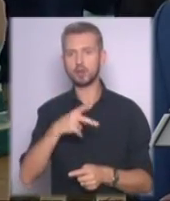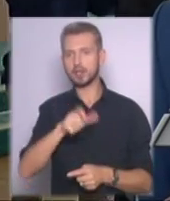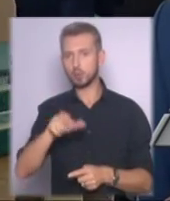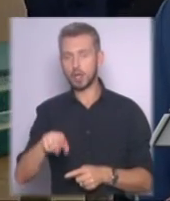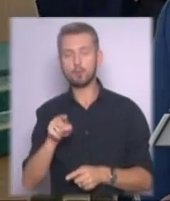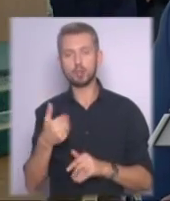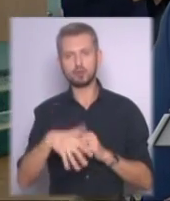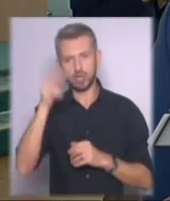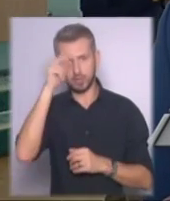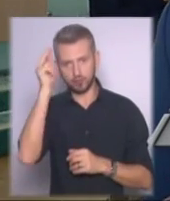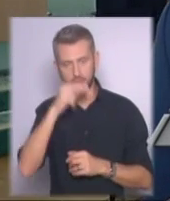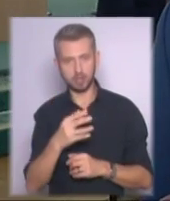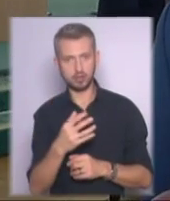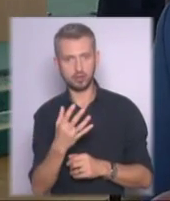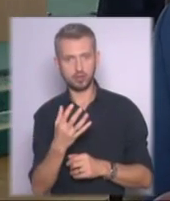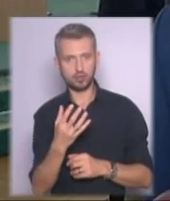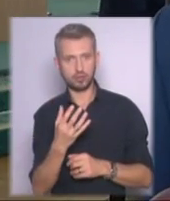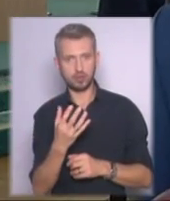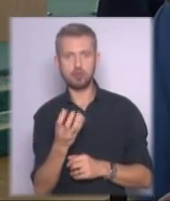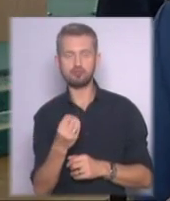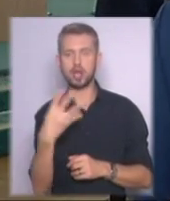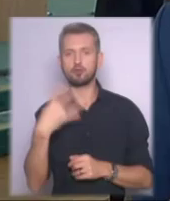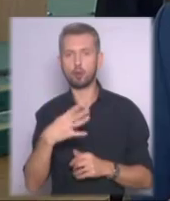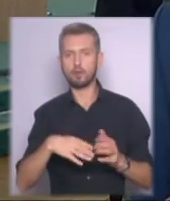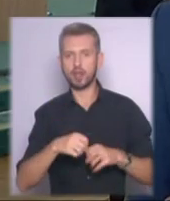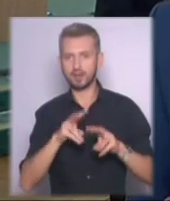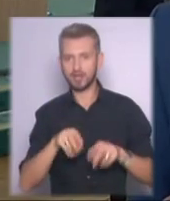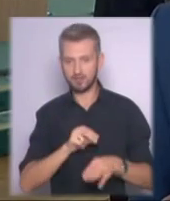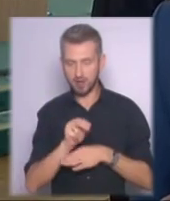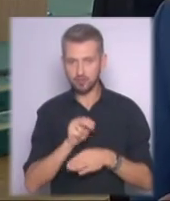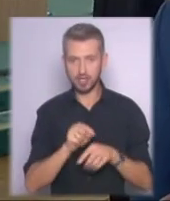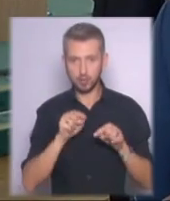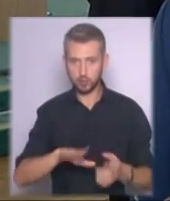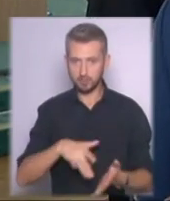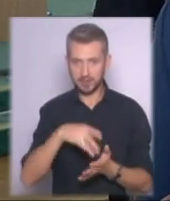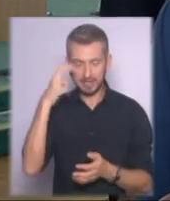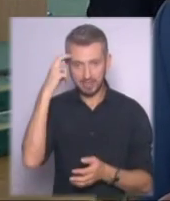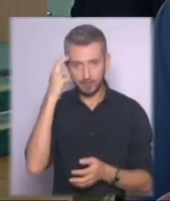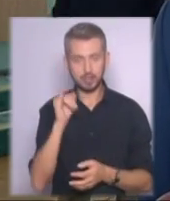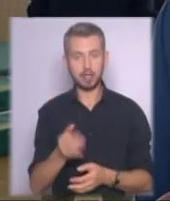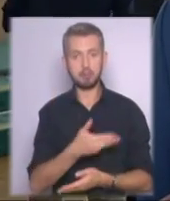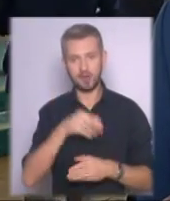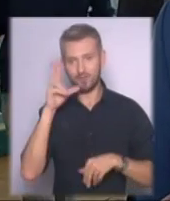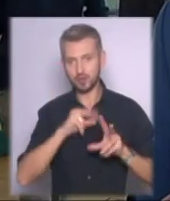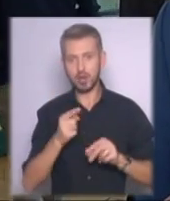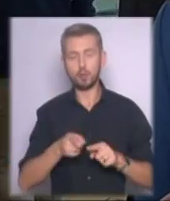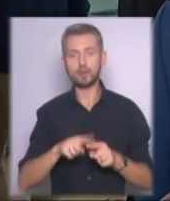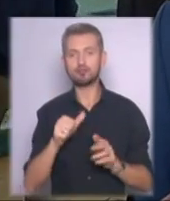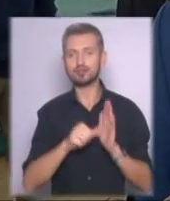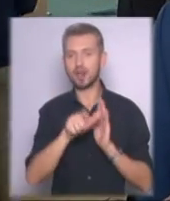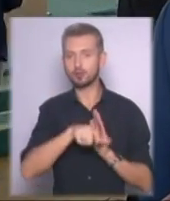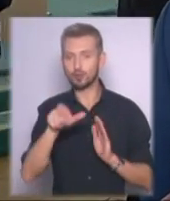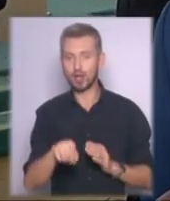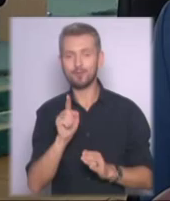навчили ще 40 фахівців тут, в місті Києві. І ми вважаємо, що ці 60 людей